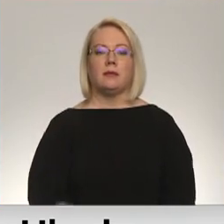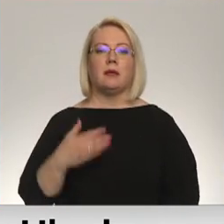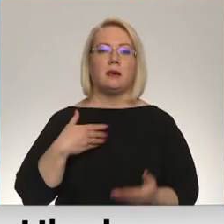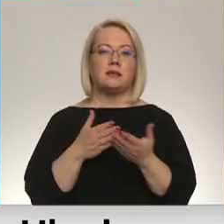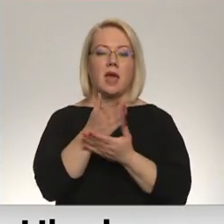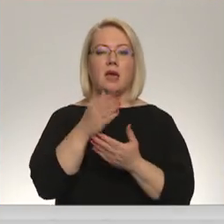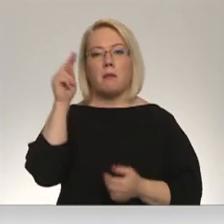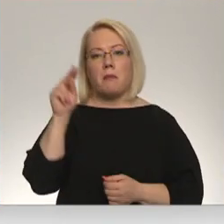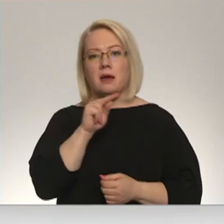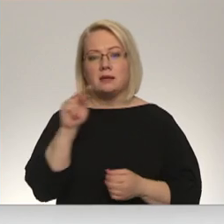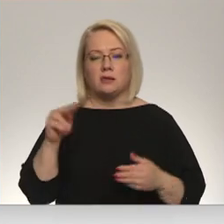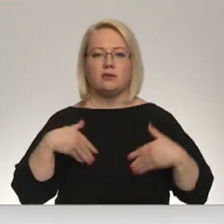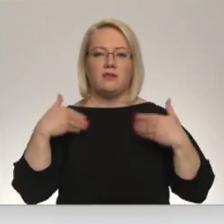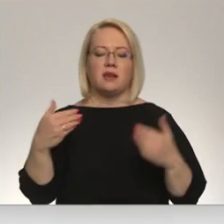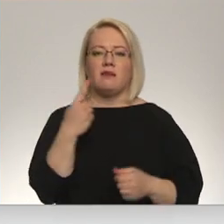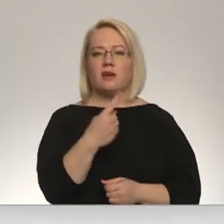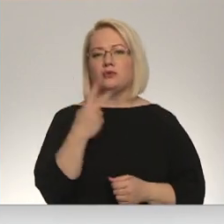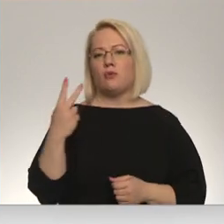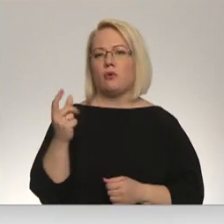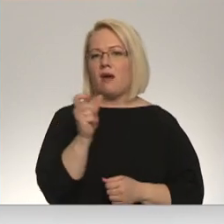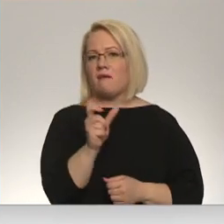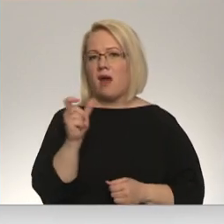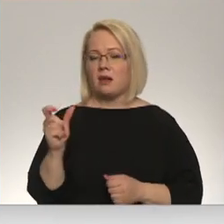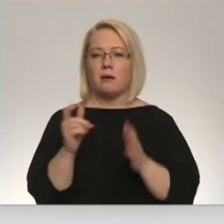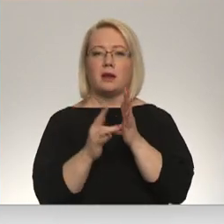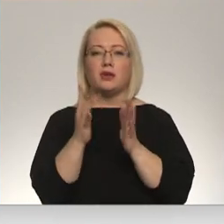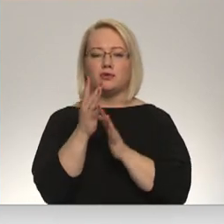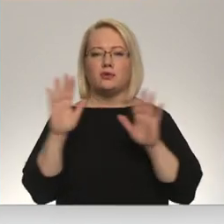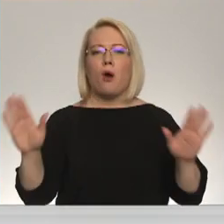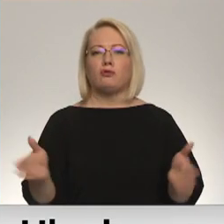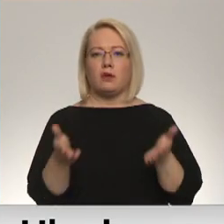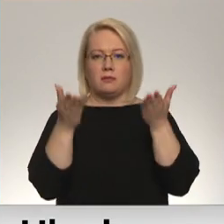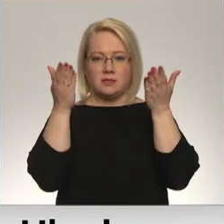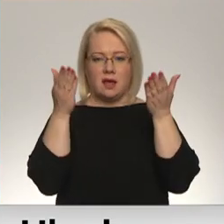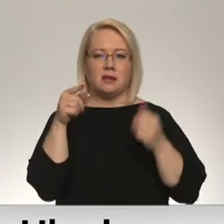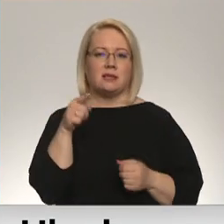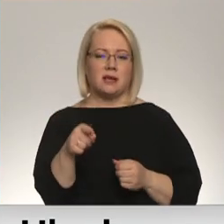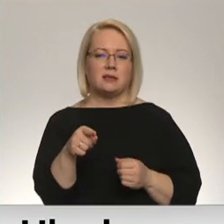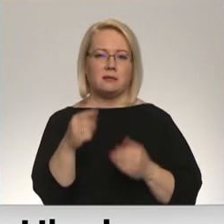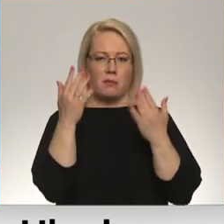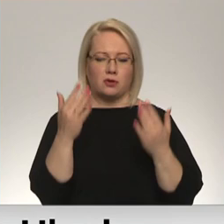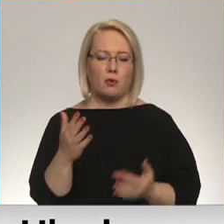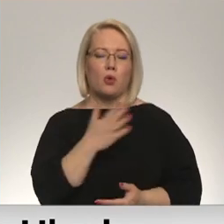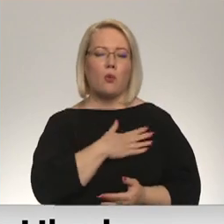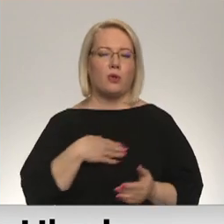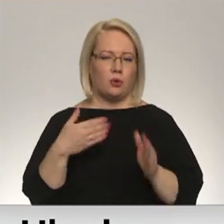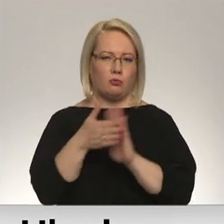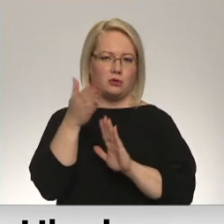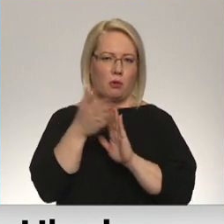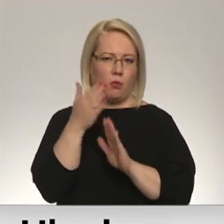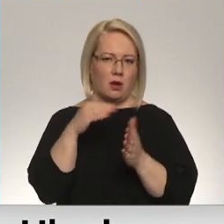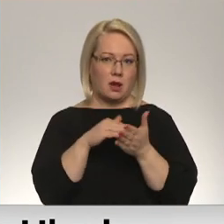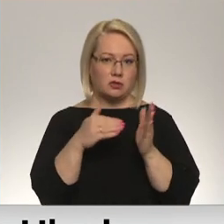Ejam uz baznīcu, sveicam viens otru vērdu vārdiem. Kristus ir augšām cēlies. Šis pasākums ļoti uzlaboja garstā okli.